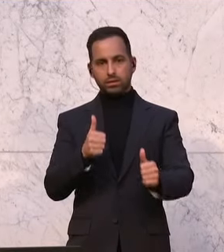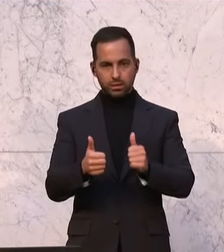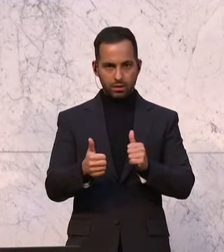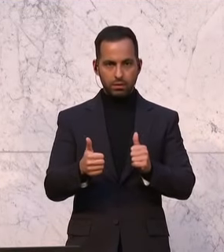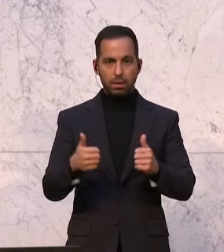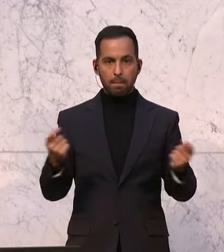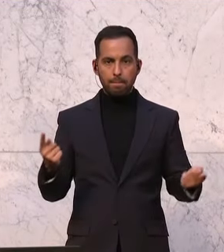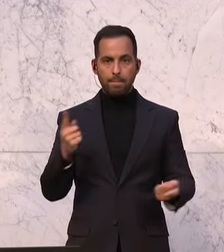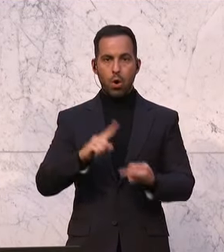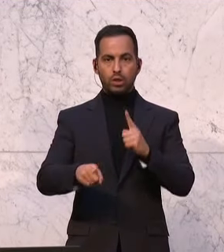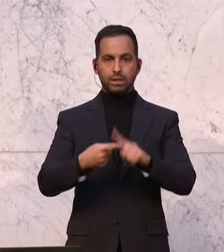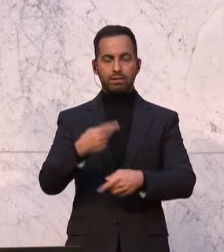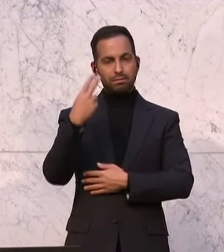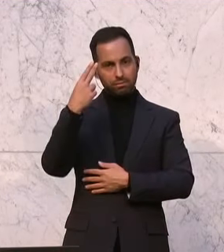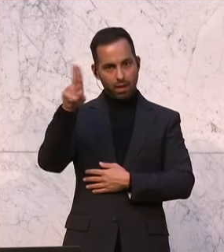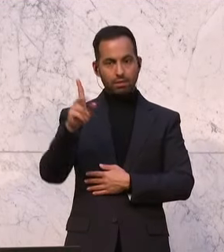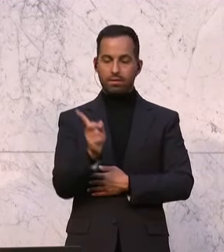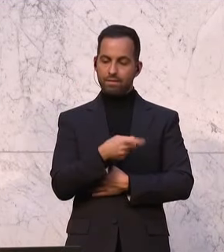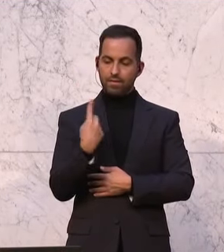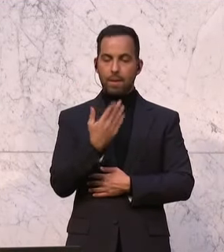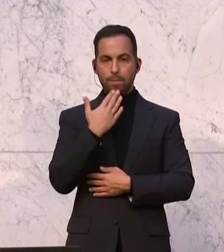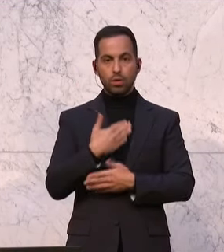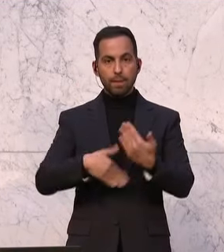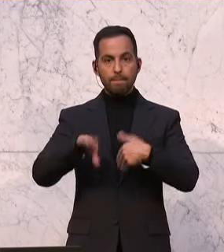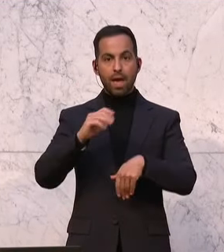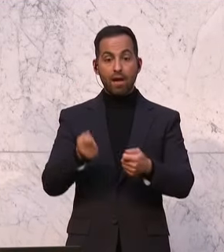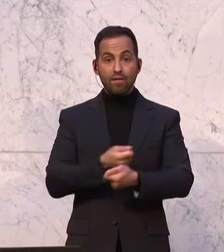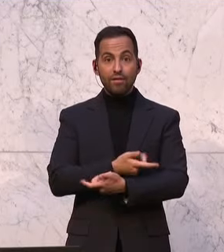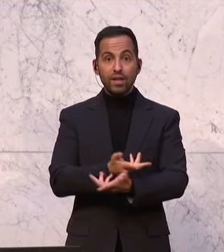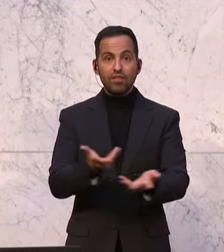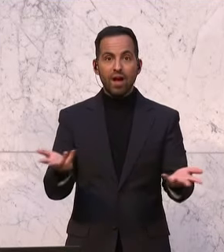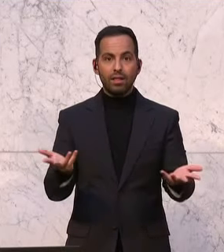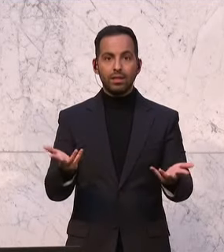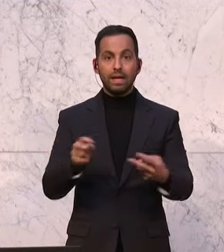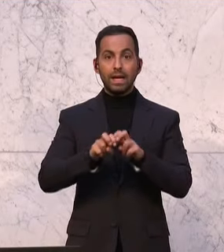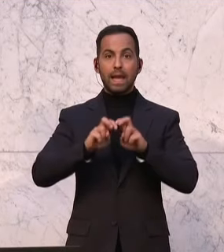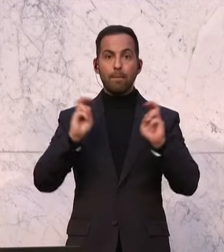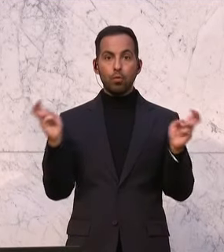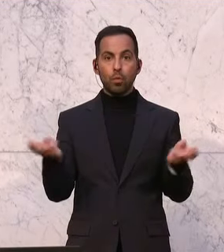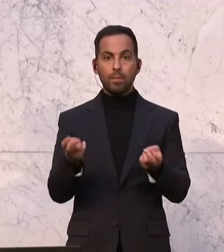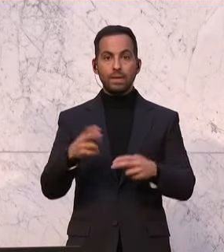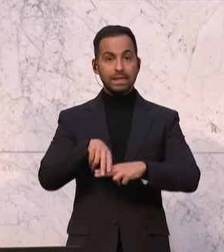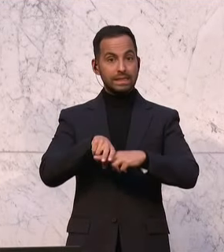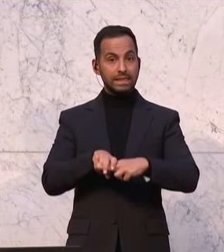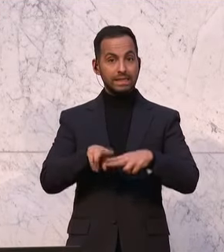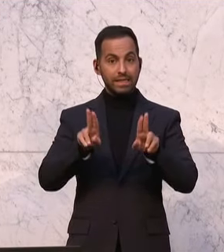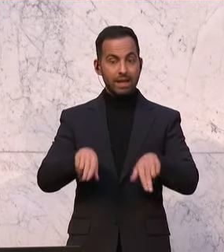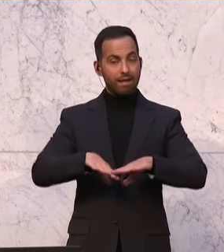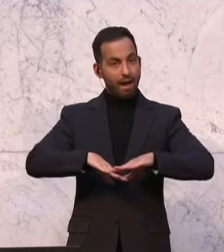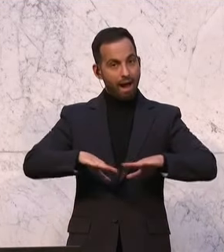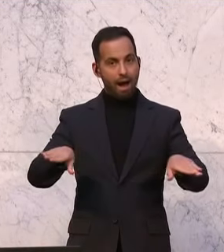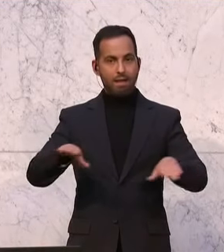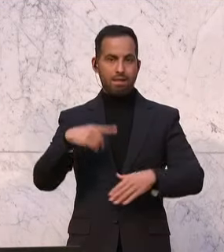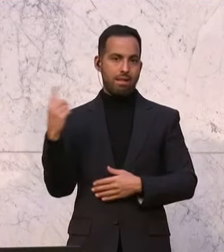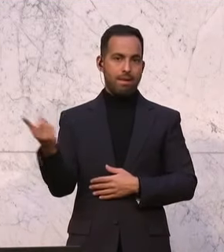wir wollen einfach ein bisschen mehr Vielfalt in diesem Gremium und forderten ein Sitzrecht für alle Parteien. Aber die Bundesregierung